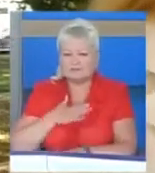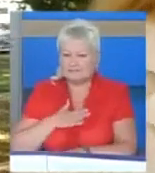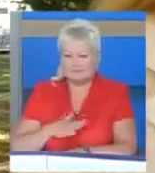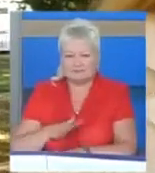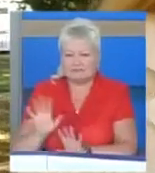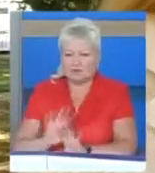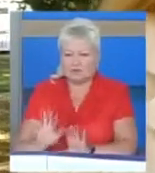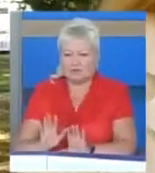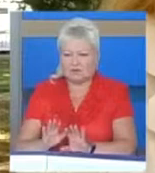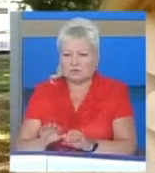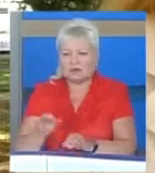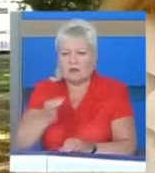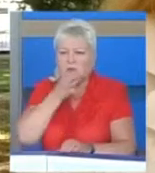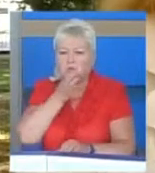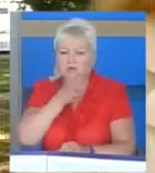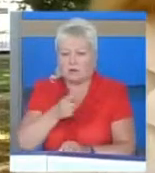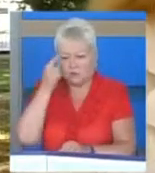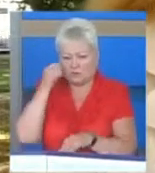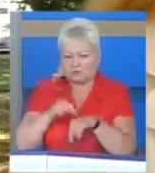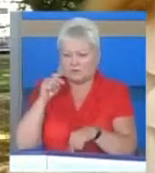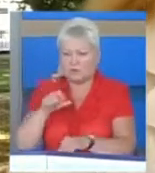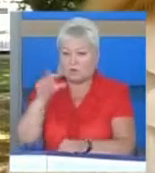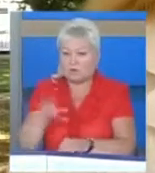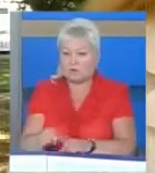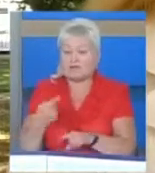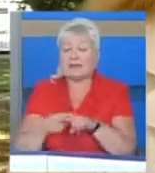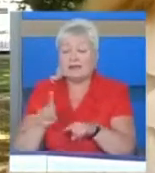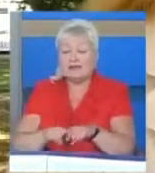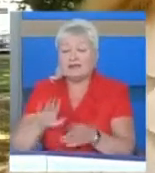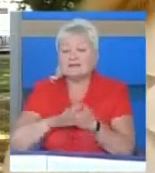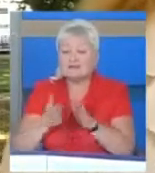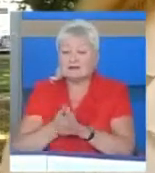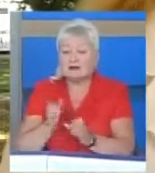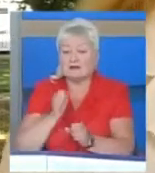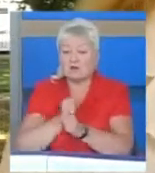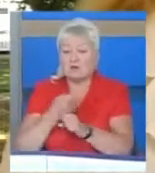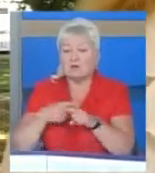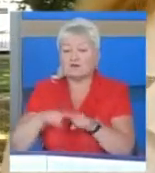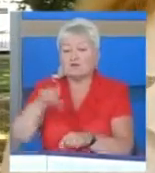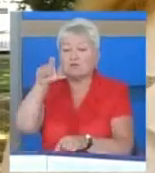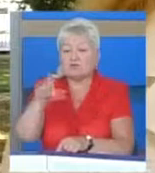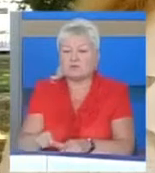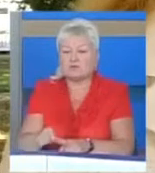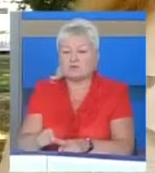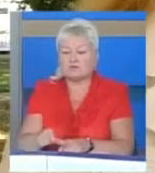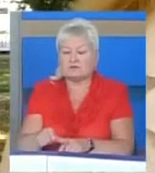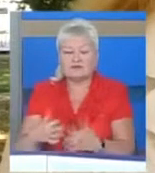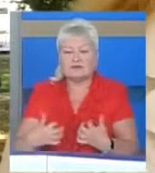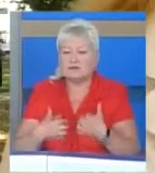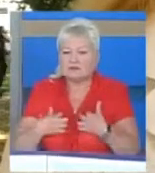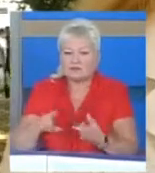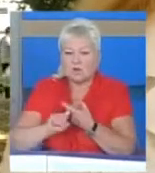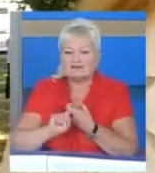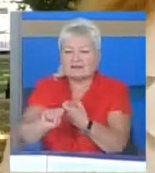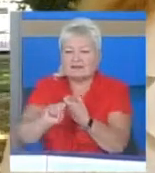свідомої людини. І, власне, цей стан робить цю людину шалено залежної від сторонньої